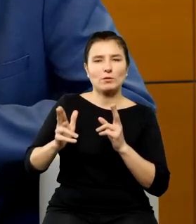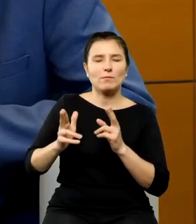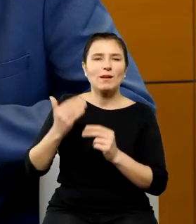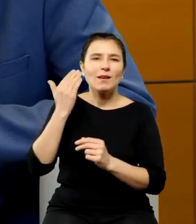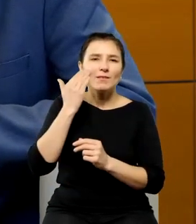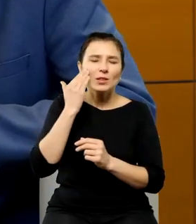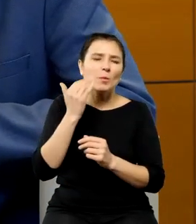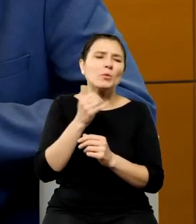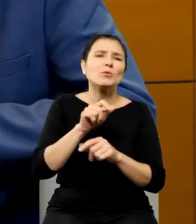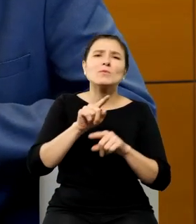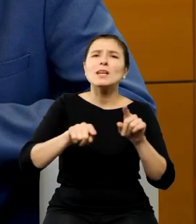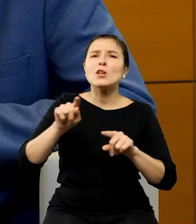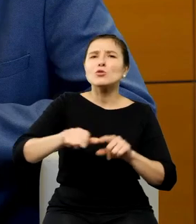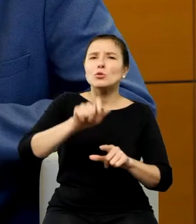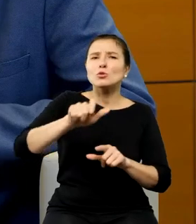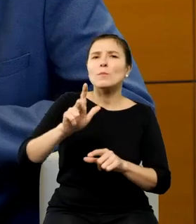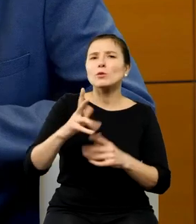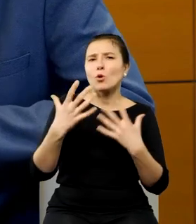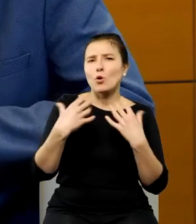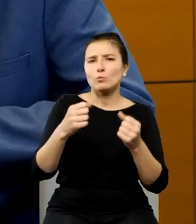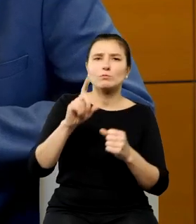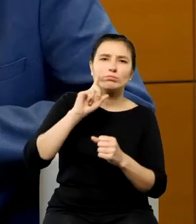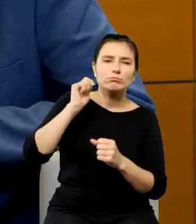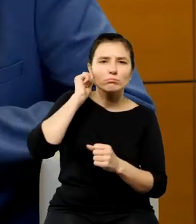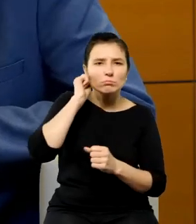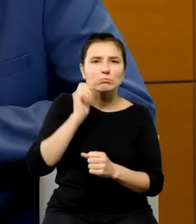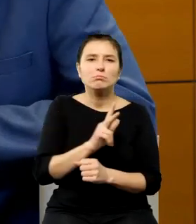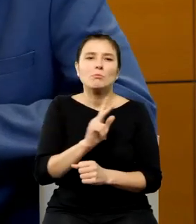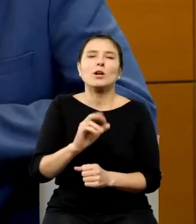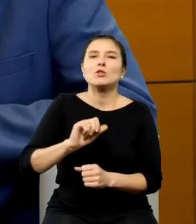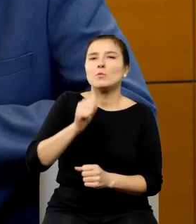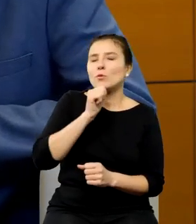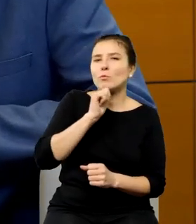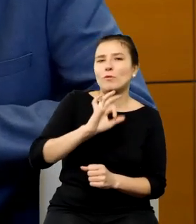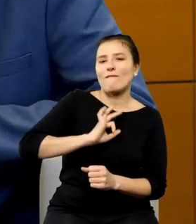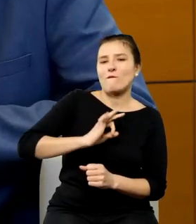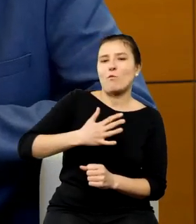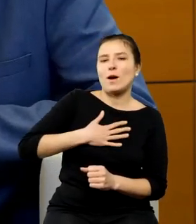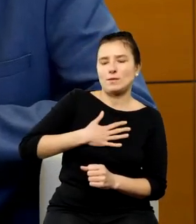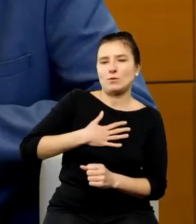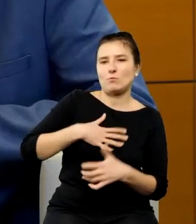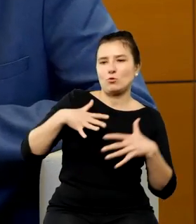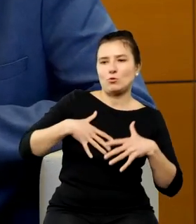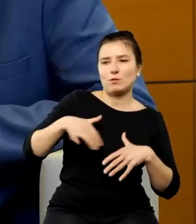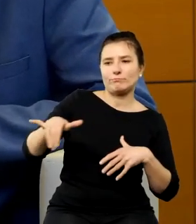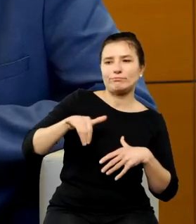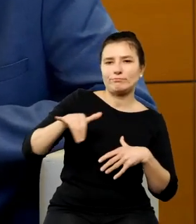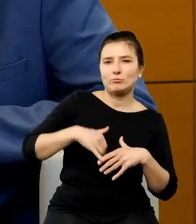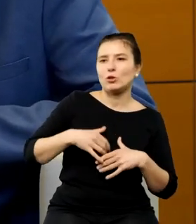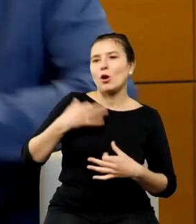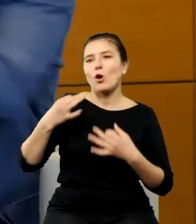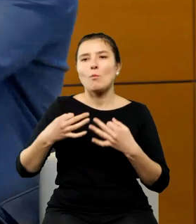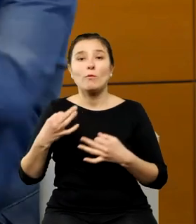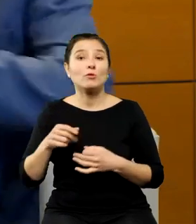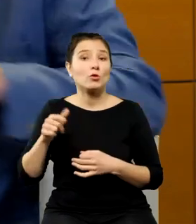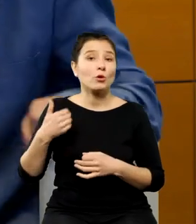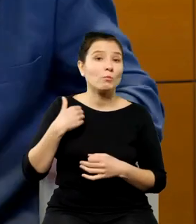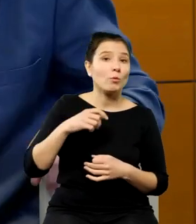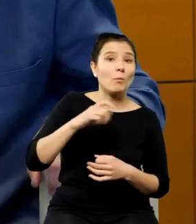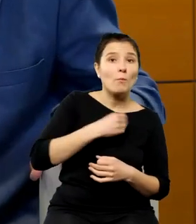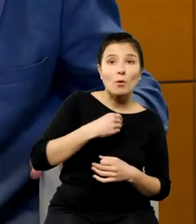odbiorcy różni odbiorczynie próbują argumentować swoją własną tożsamość ta opowieść o tym czy był Polakiem czy Niemcem czy może